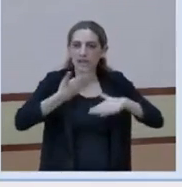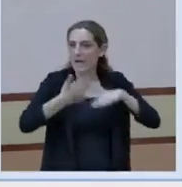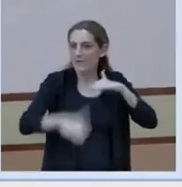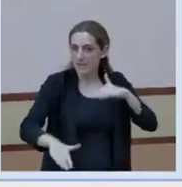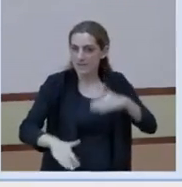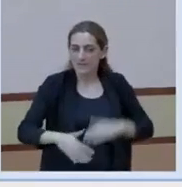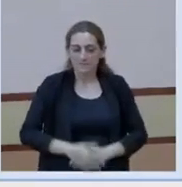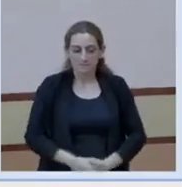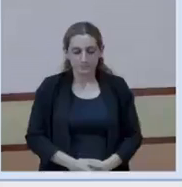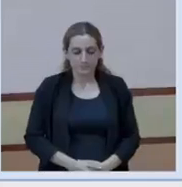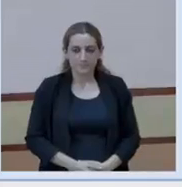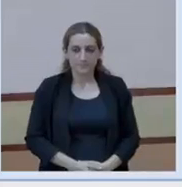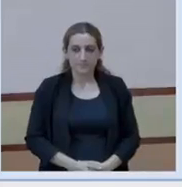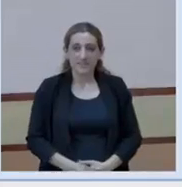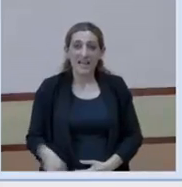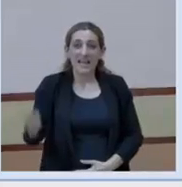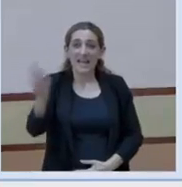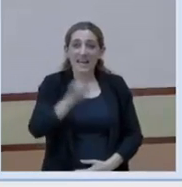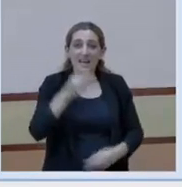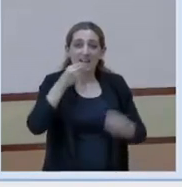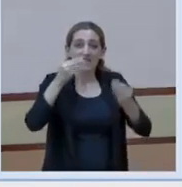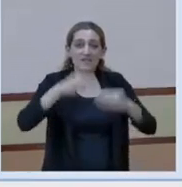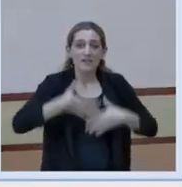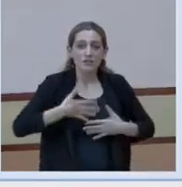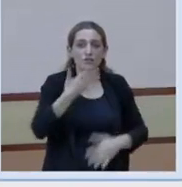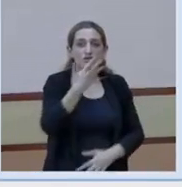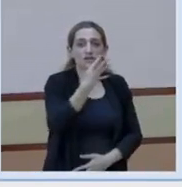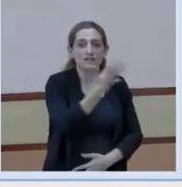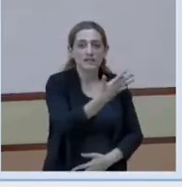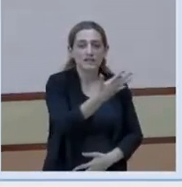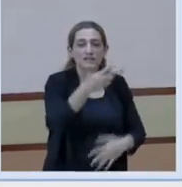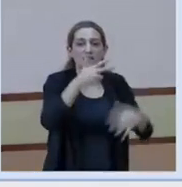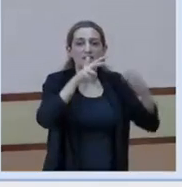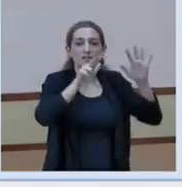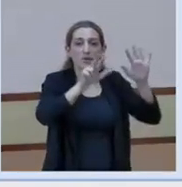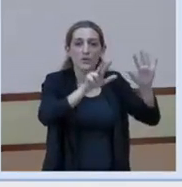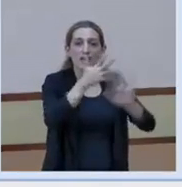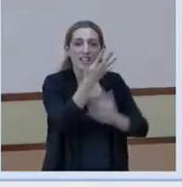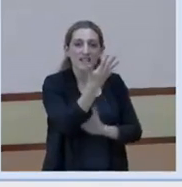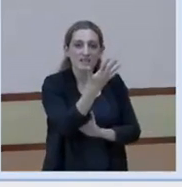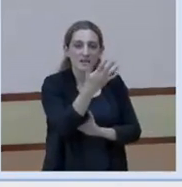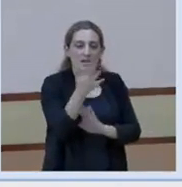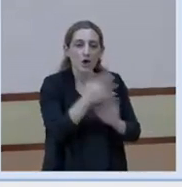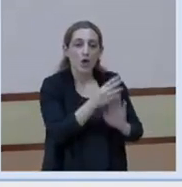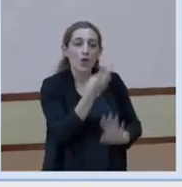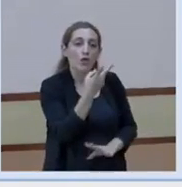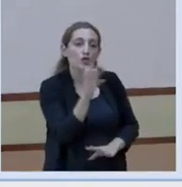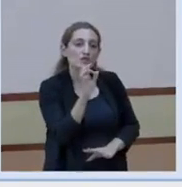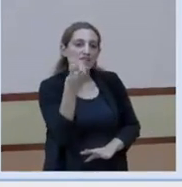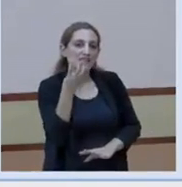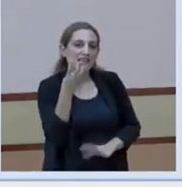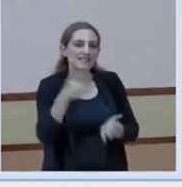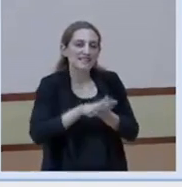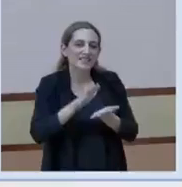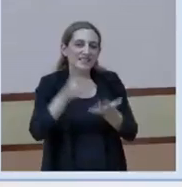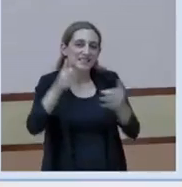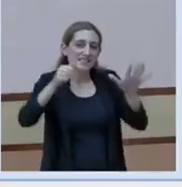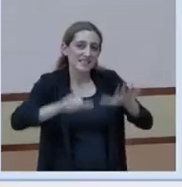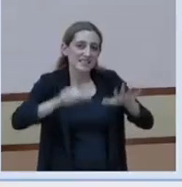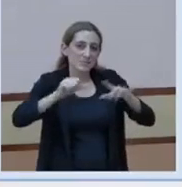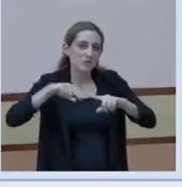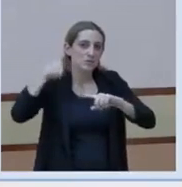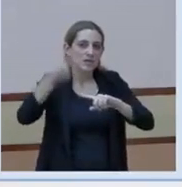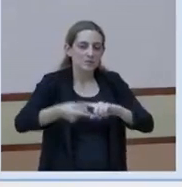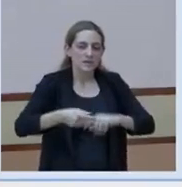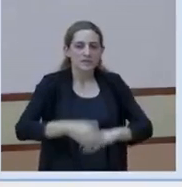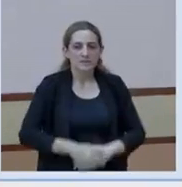Reinfeccions, 585, 203 després de sis mesos. I l'altre que ens